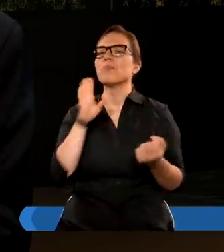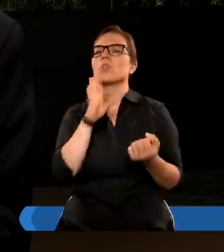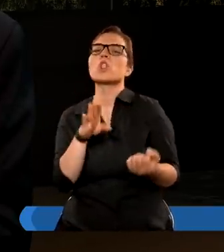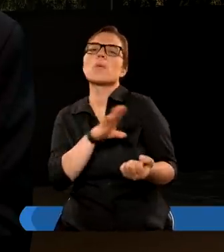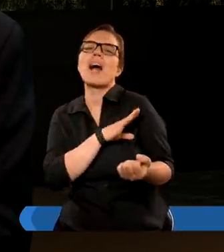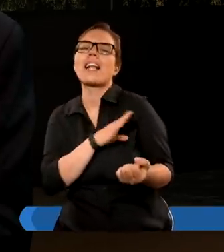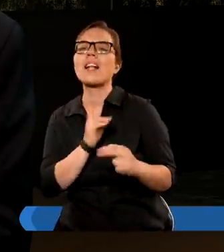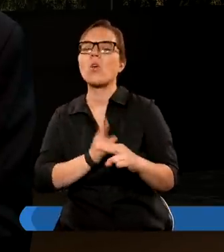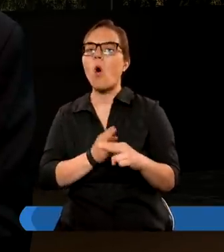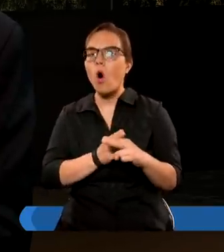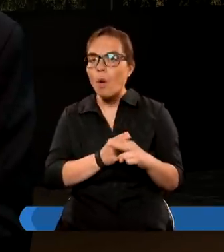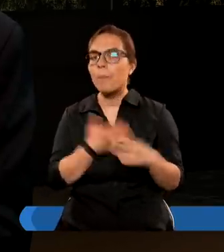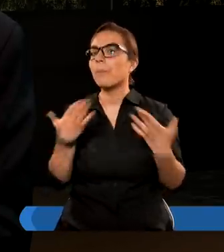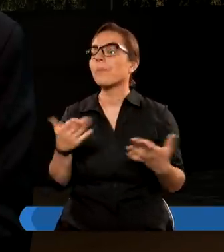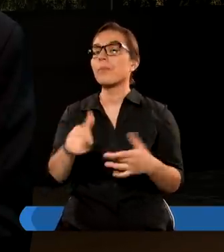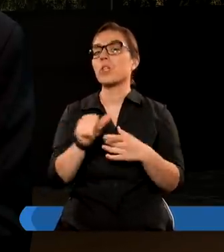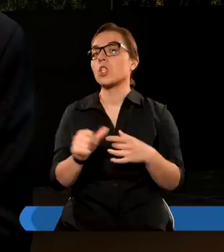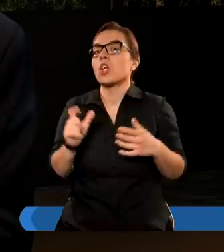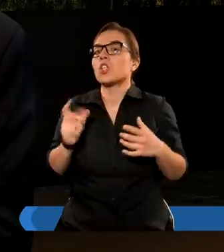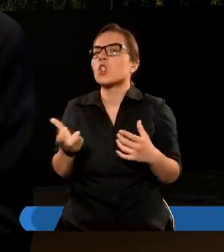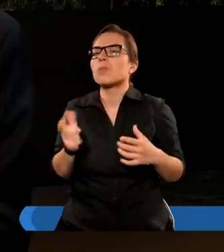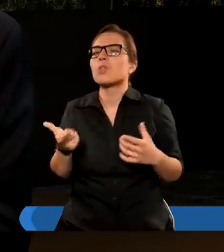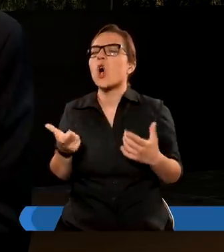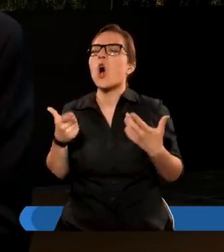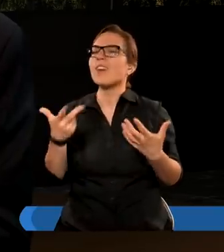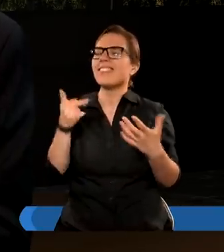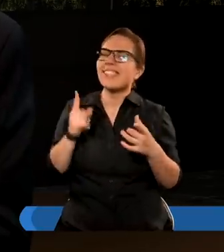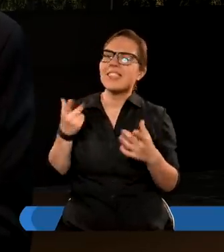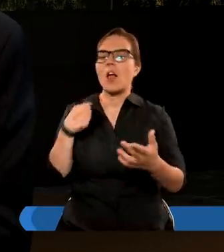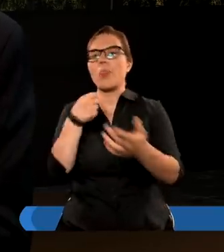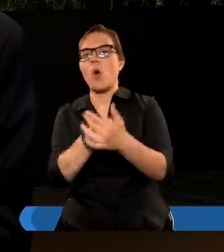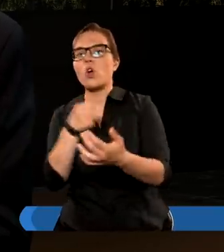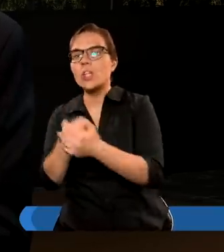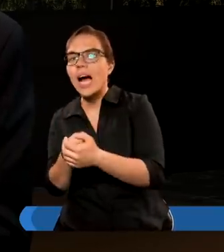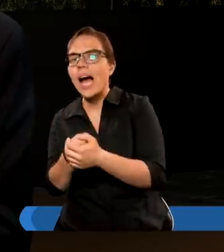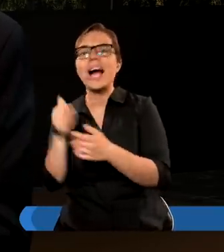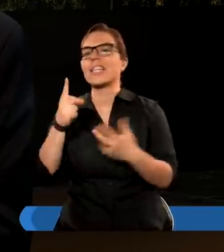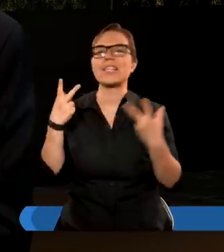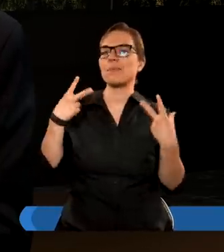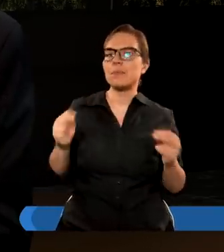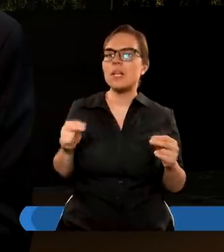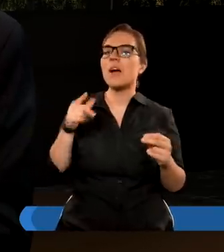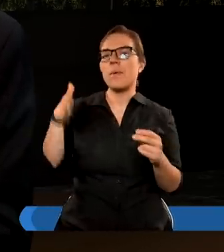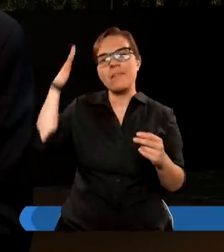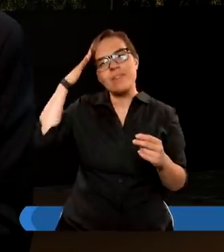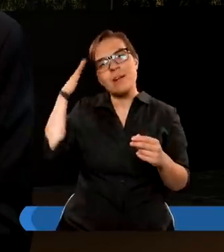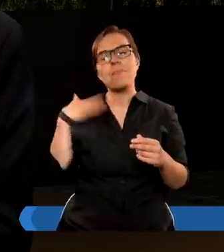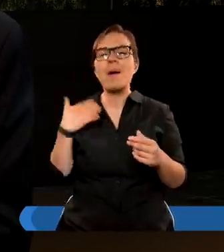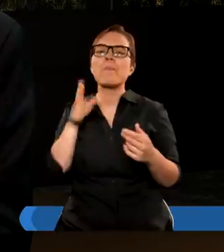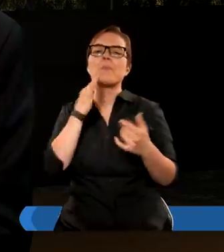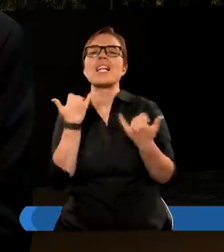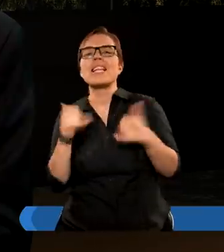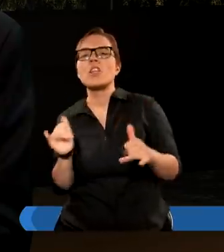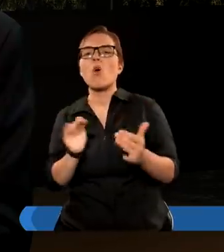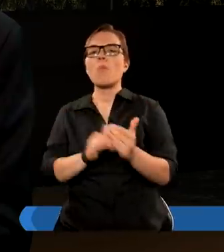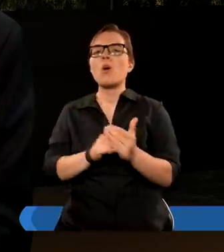Dlatego, że lekarstwo jest czymś, co jest bardziej jakby do nas dociera, w momencie, kiedy wiemy, że mamy olbrzymią potrzebę.